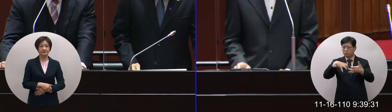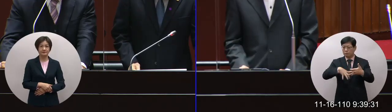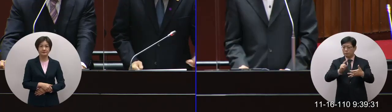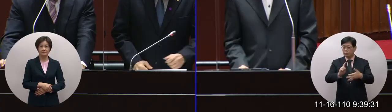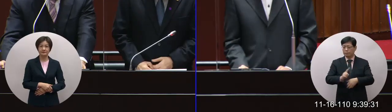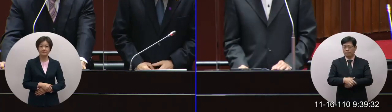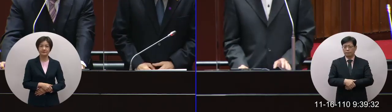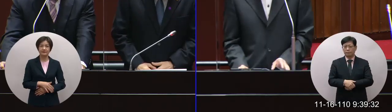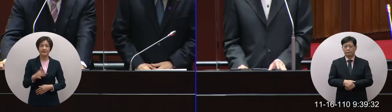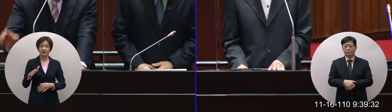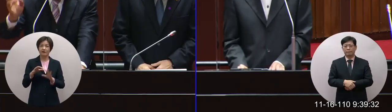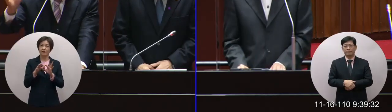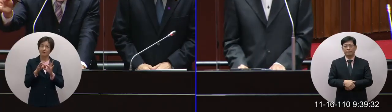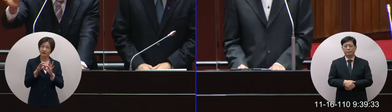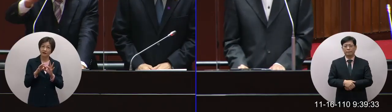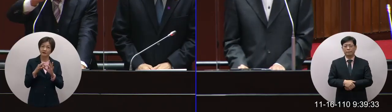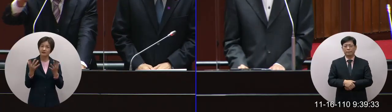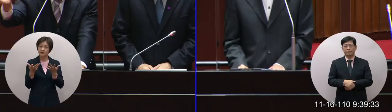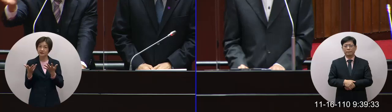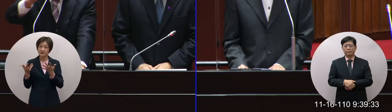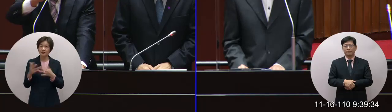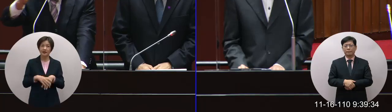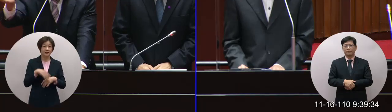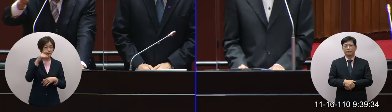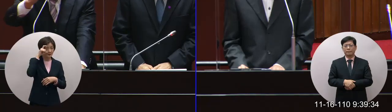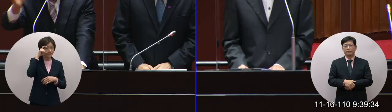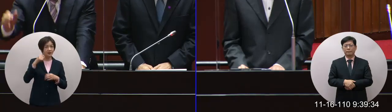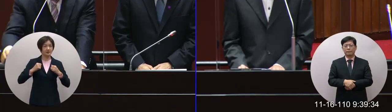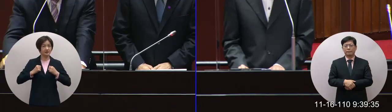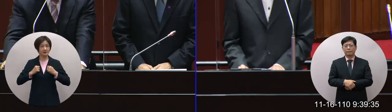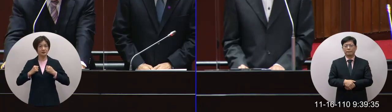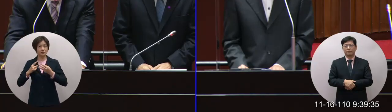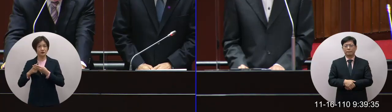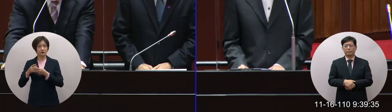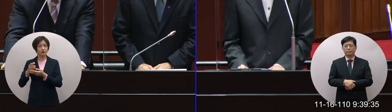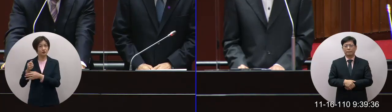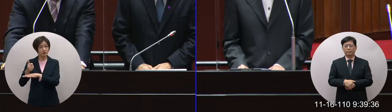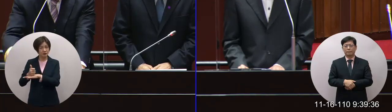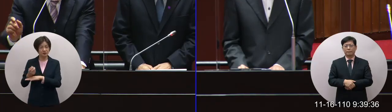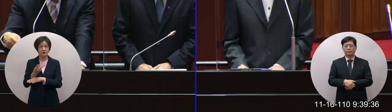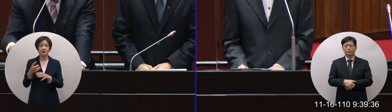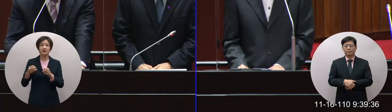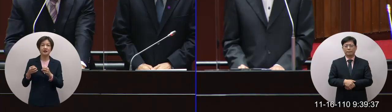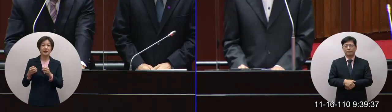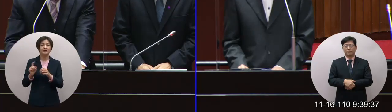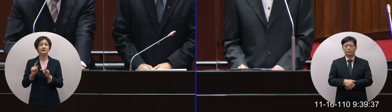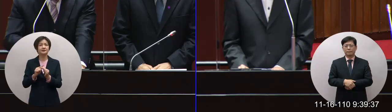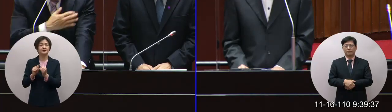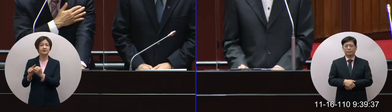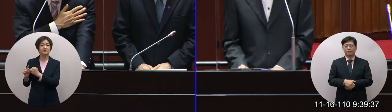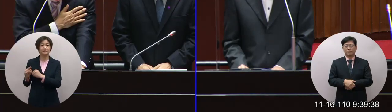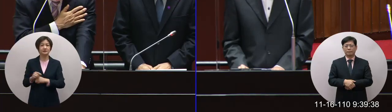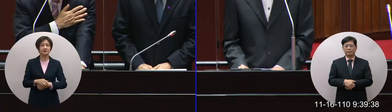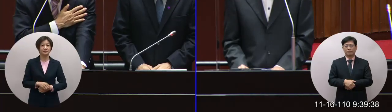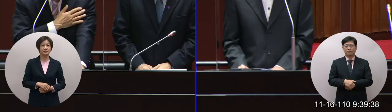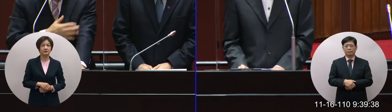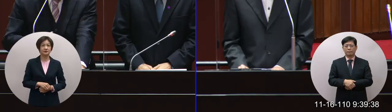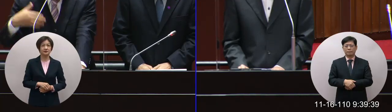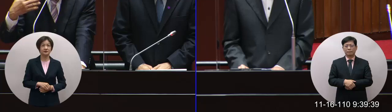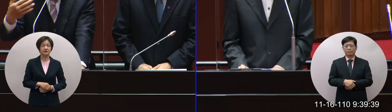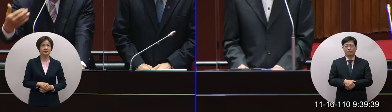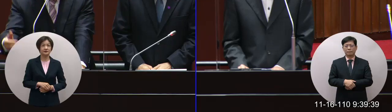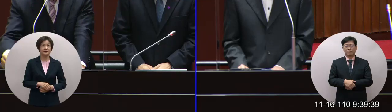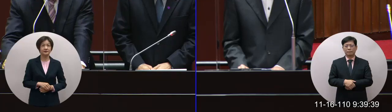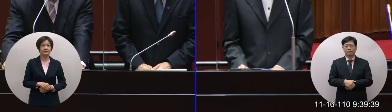樣的內容相關拜習怎麼樣談談怎麼樣子以及相關等等那有